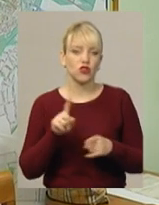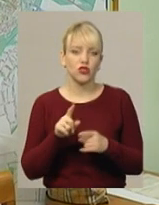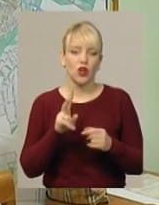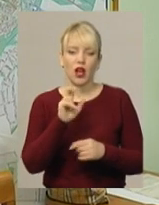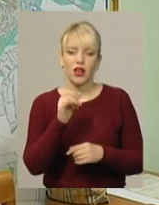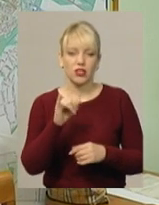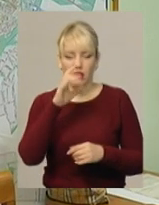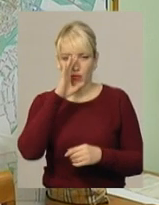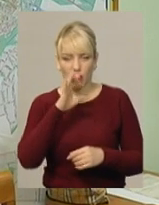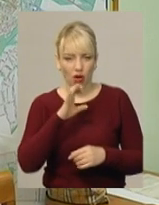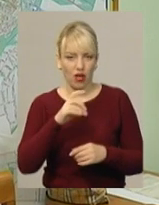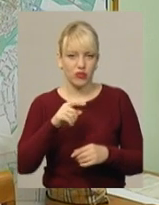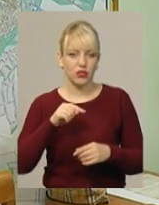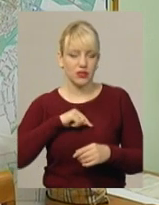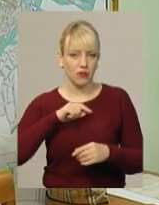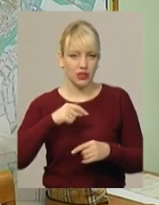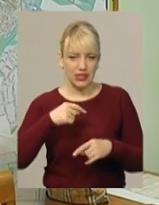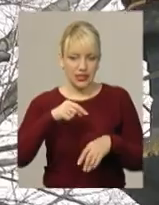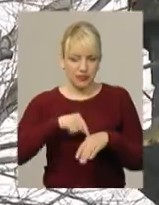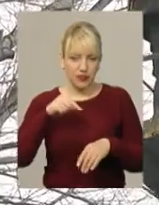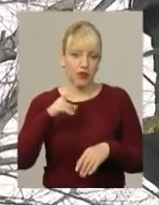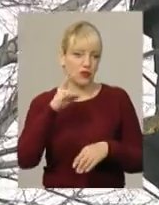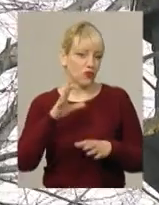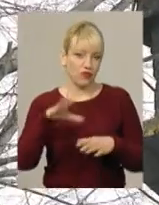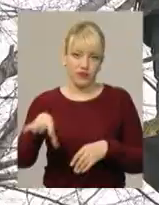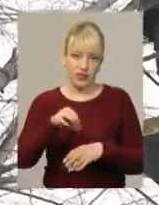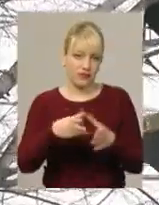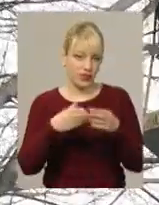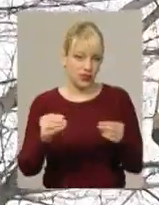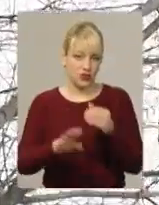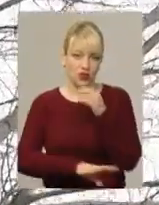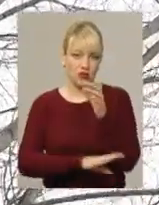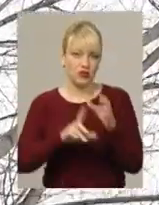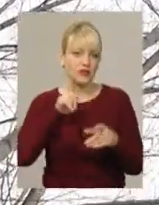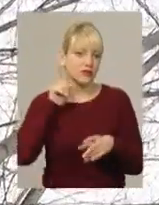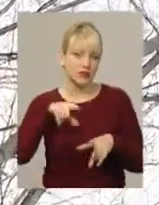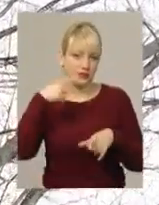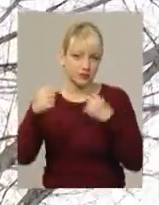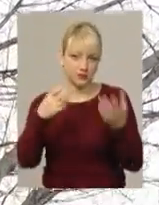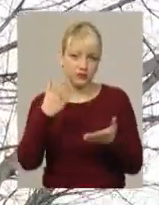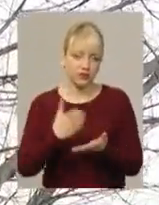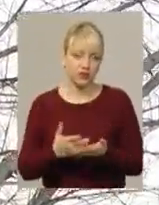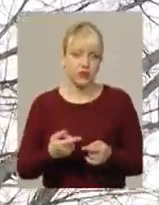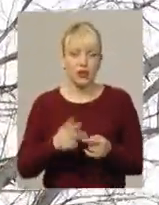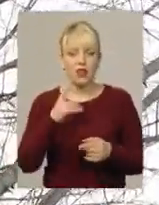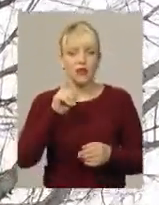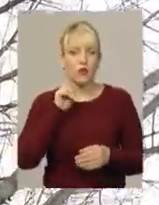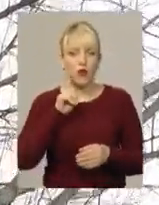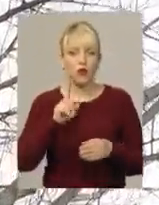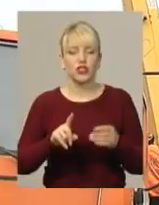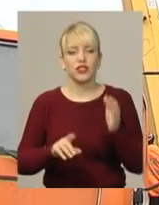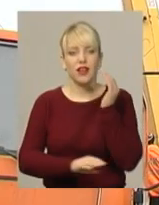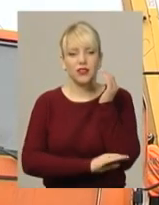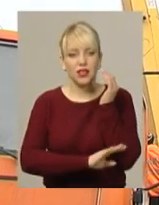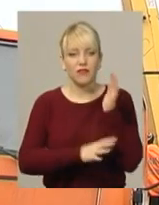переносять омолодження. Всі каштани розпускаються навесні. На обрізку дерев торік з бюджету Хмельницького витратила мільйон 300 тисяч гривень,